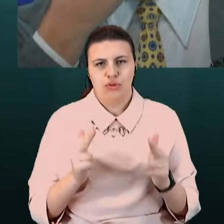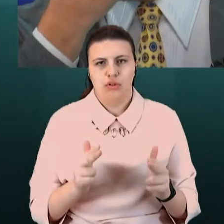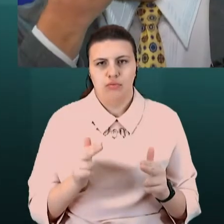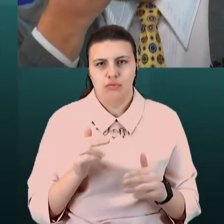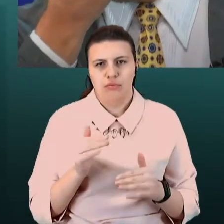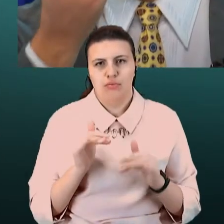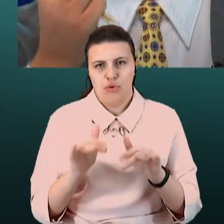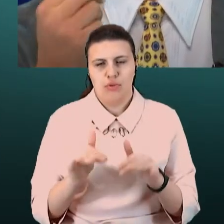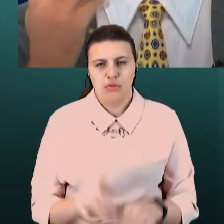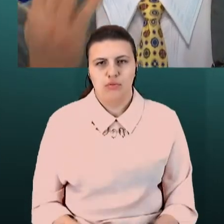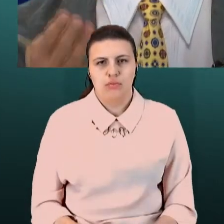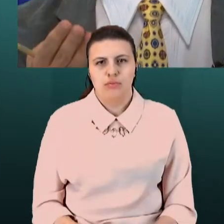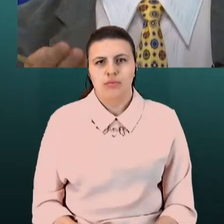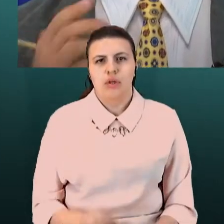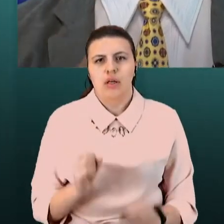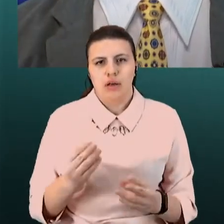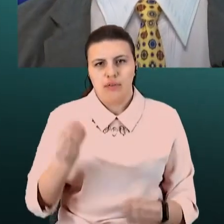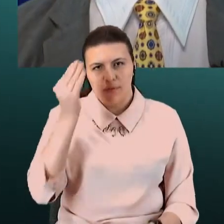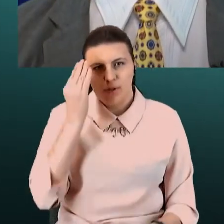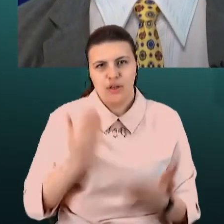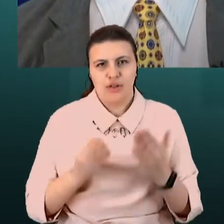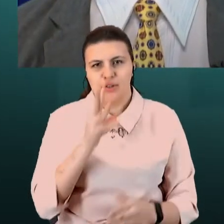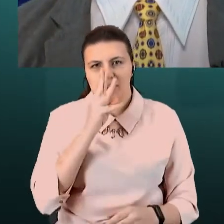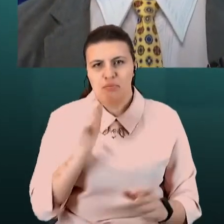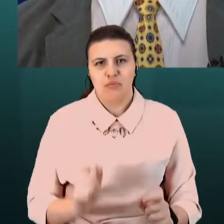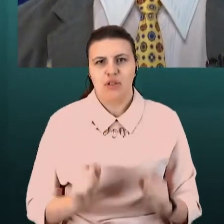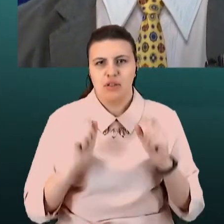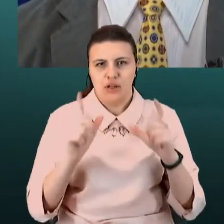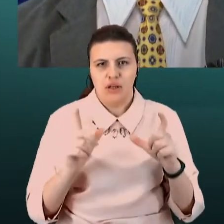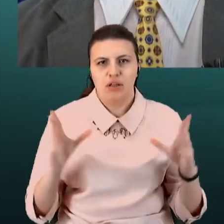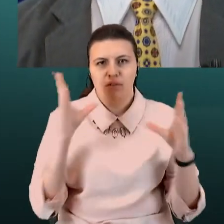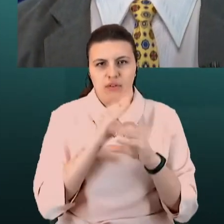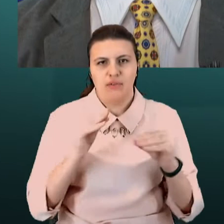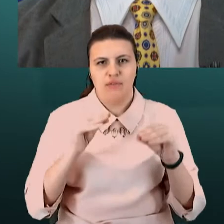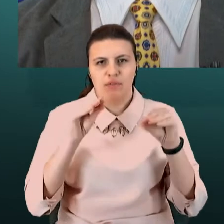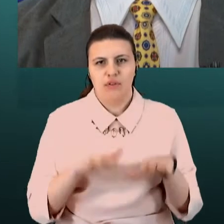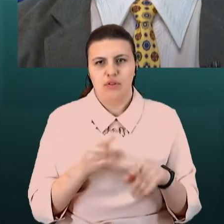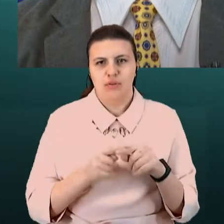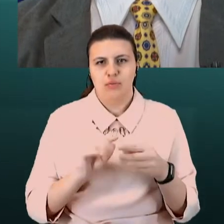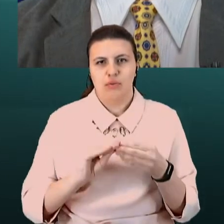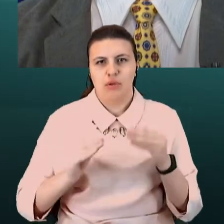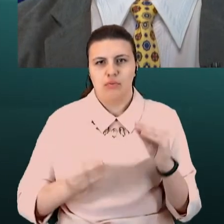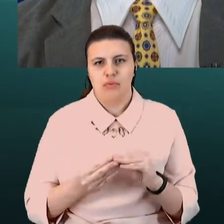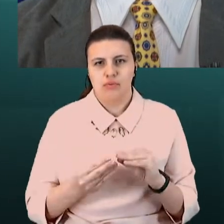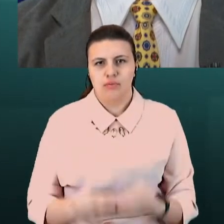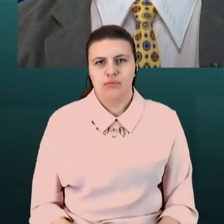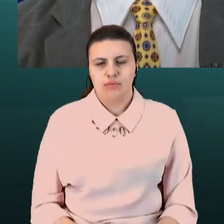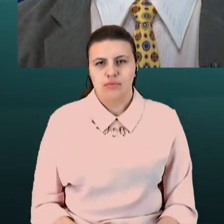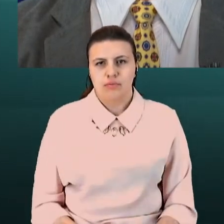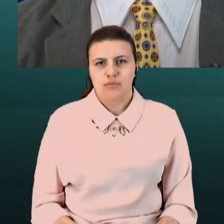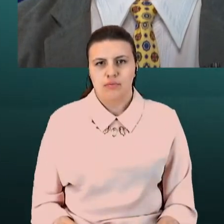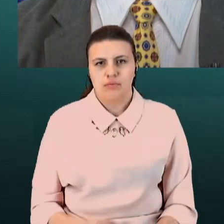підняти заробітну плату, чи вдасться вирішити цю проблему? Як я вже щойно казав,